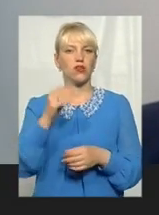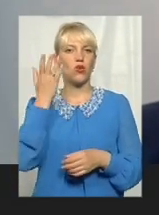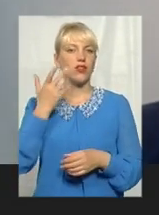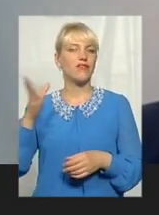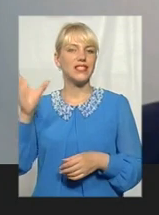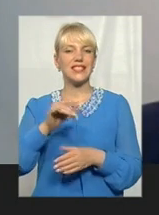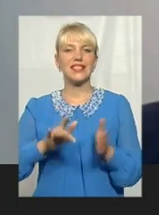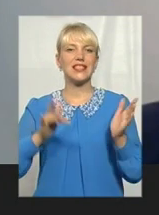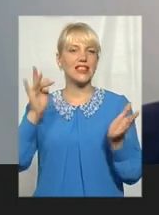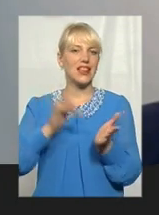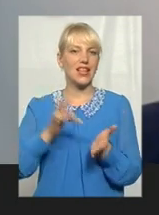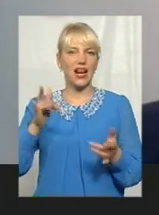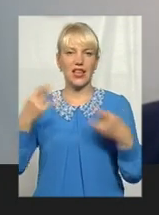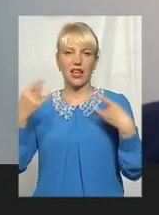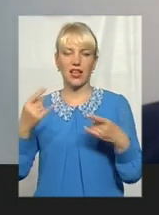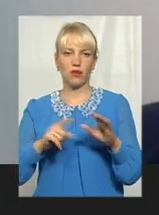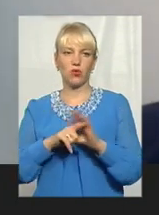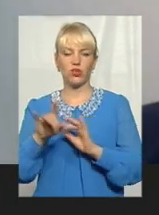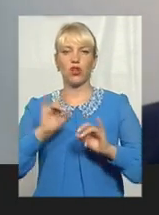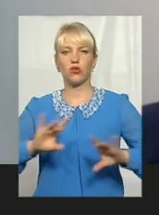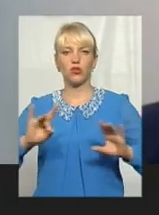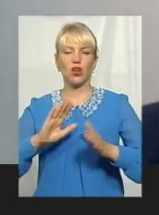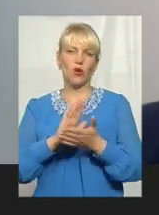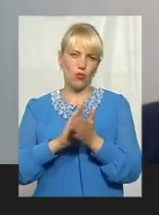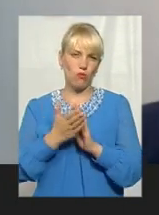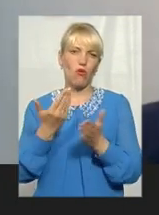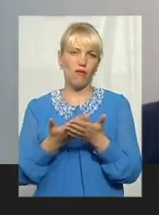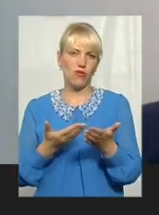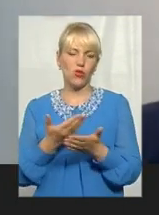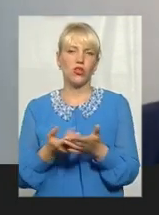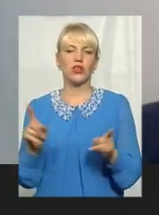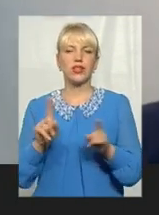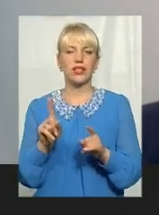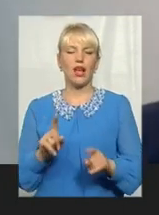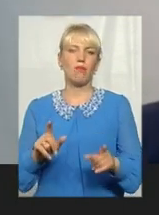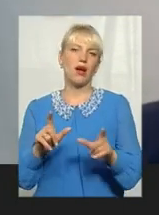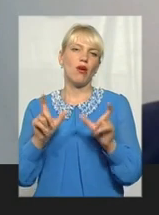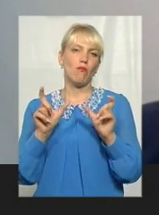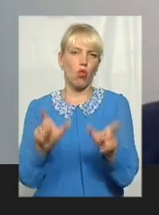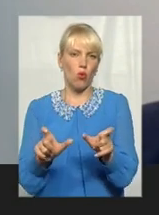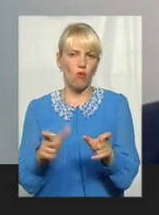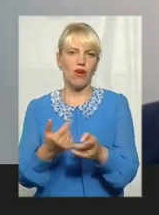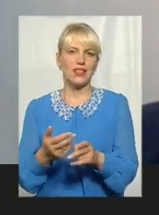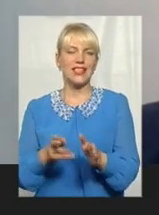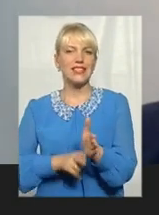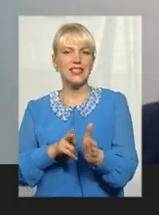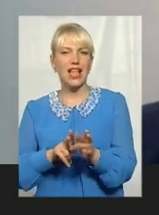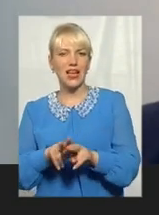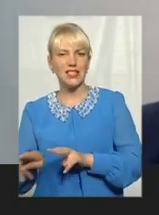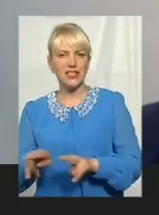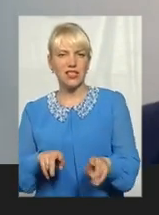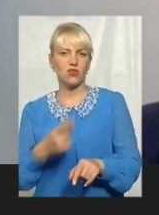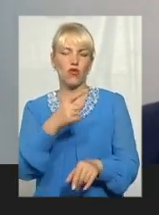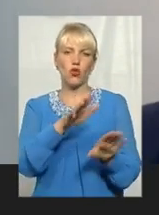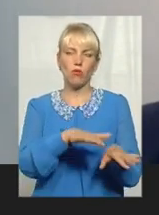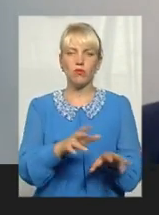канали починають розказувати, що потрібно блокувати залізницю в одному місці, в